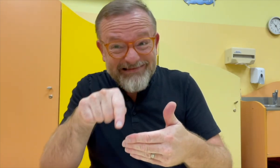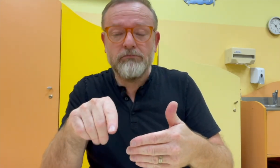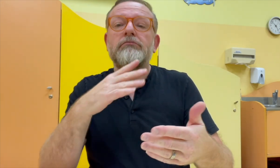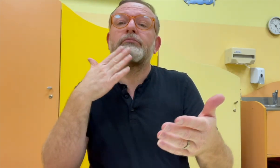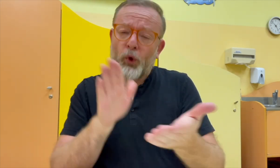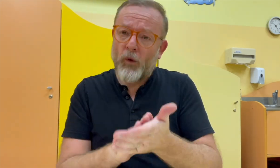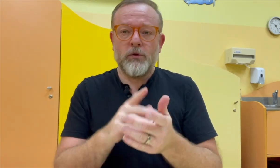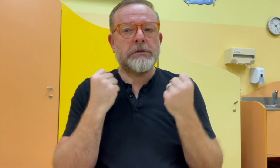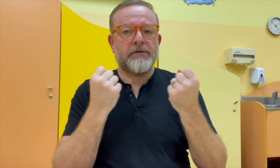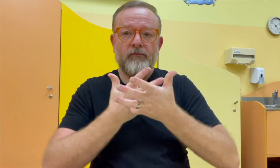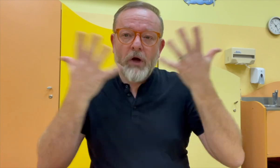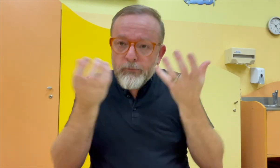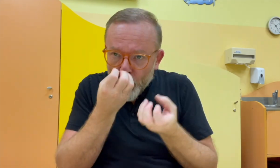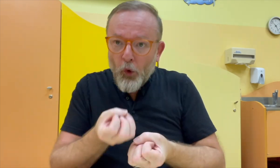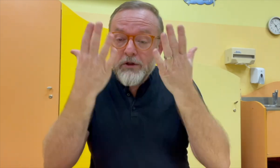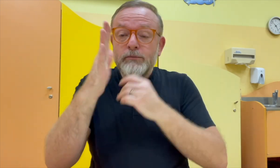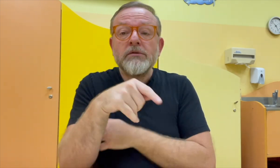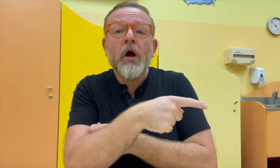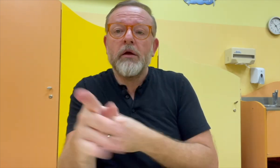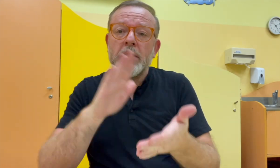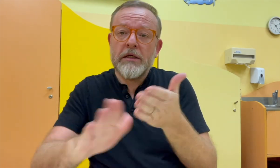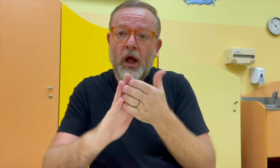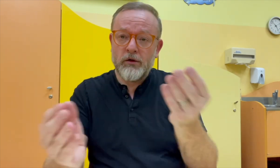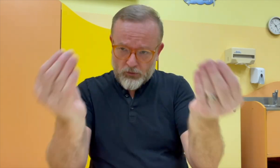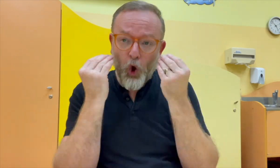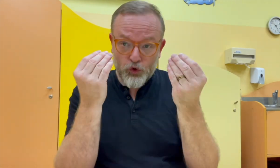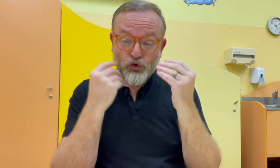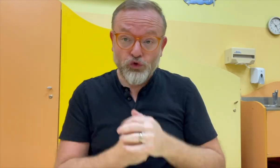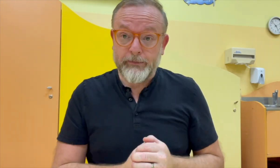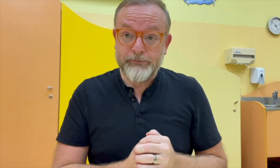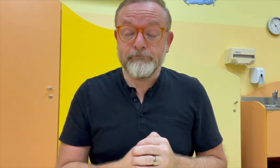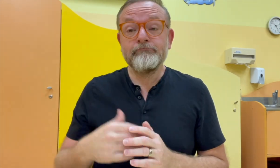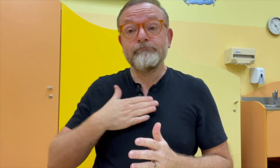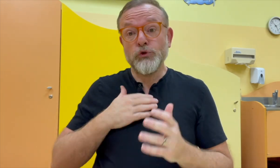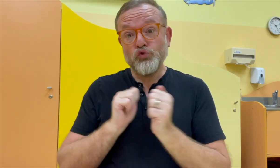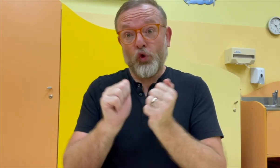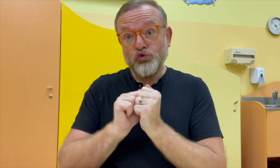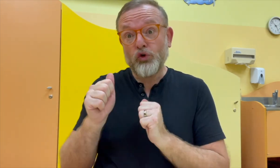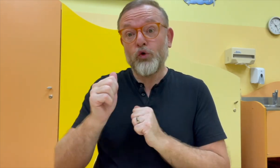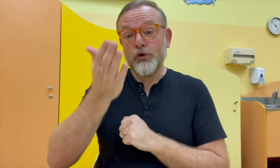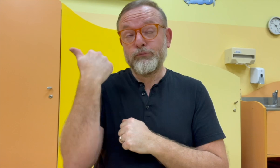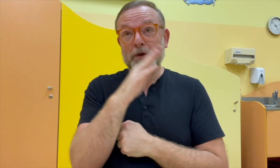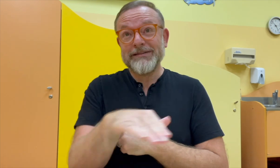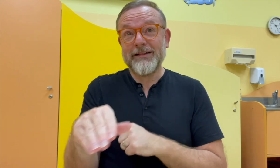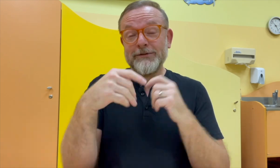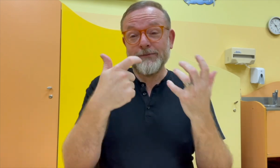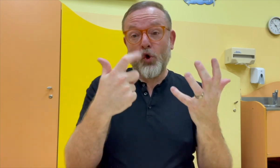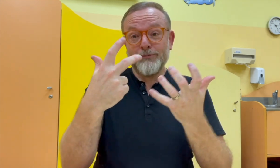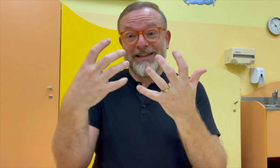opravdu snadná a je to báječné. A je to skvělý úspěch, protože je to prospěšné i pro děti, které